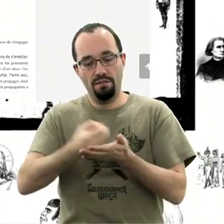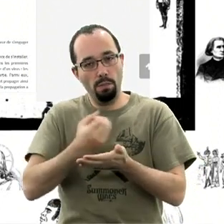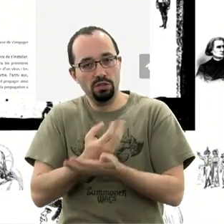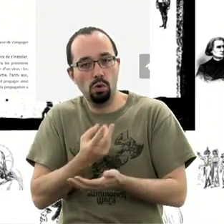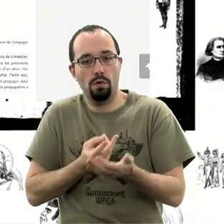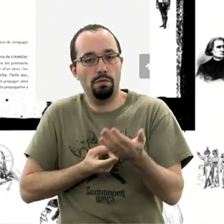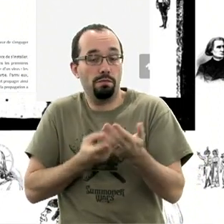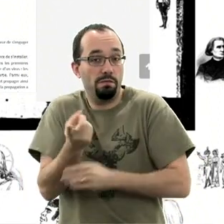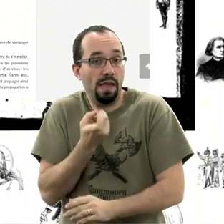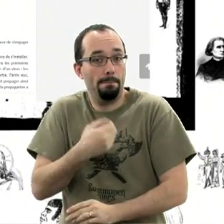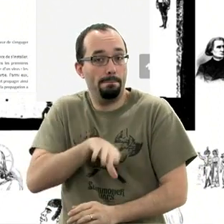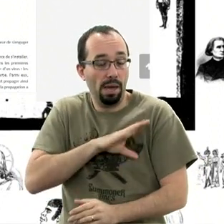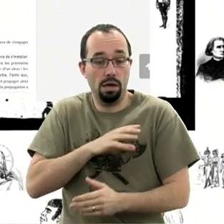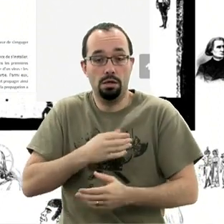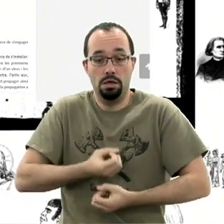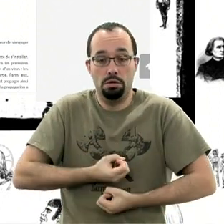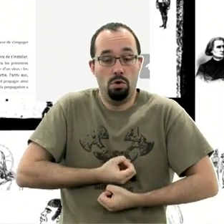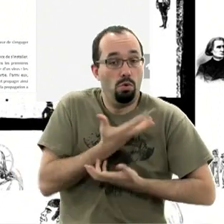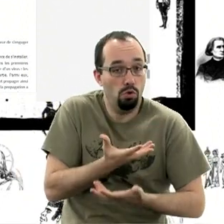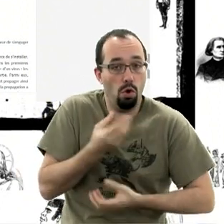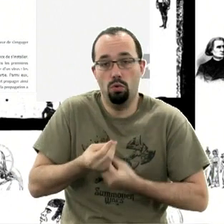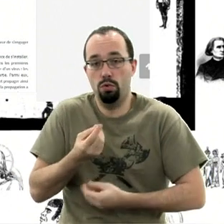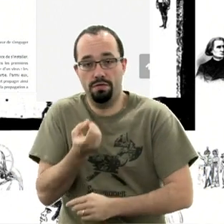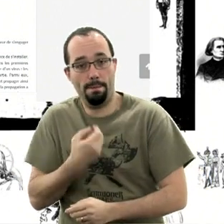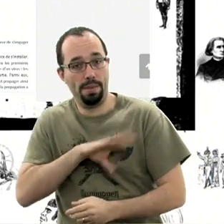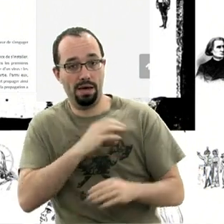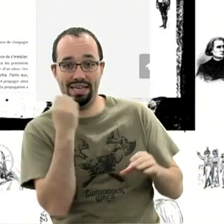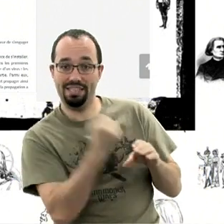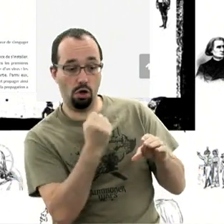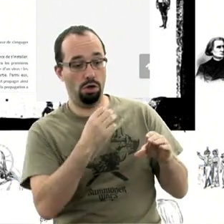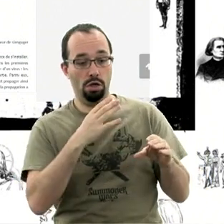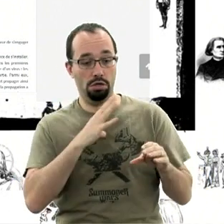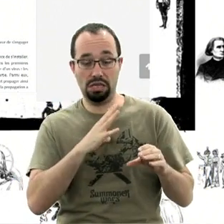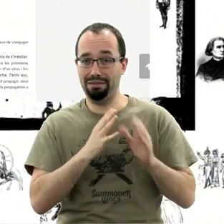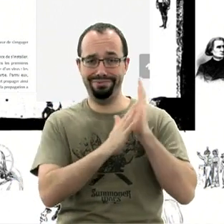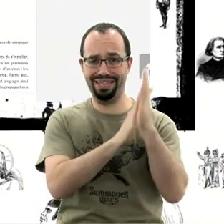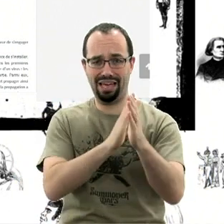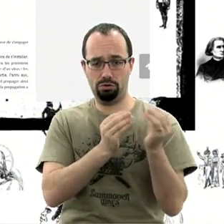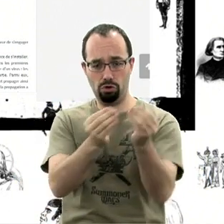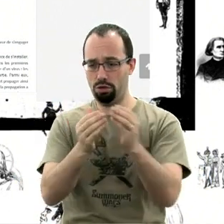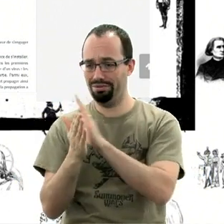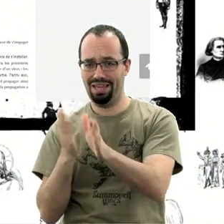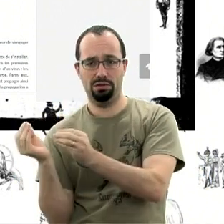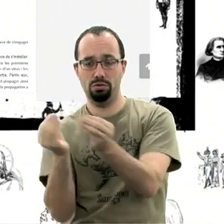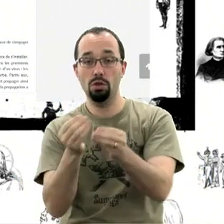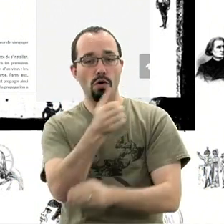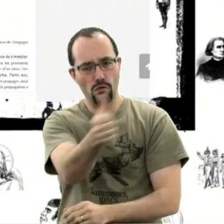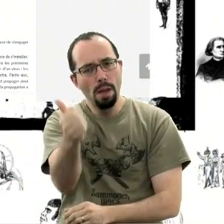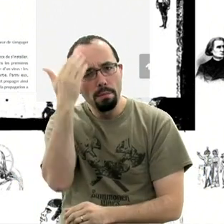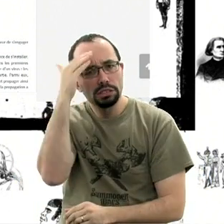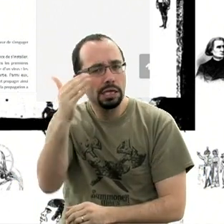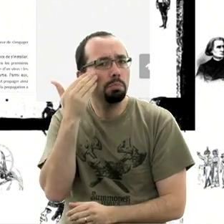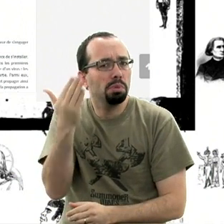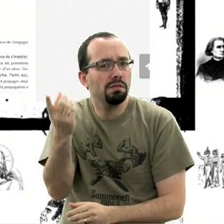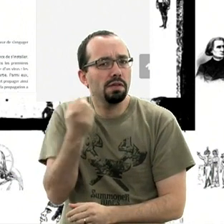ou d'un auteur, il n'y a pas de biais, n pas de travers, il n pas d'interprétation. C'est cash. Vous savez lire entre les lignes. Vous savez que quand c'est écrit par un